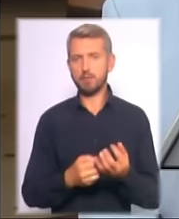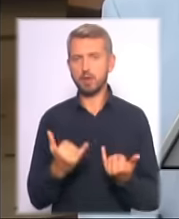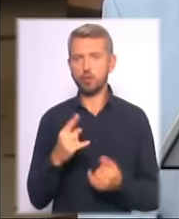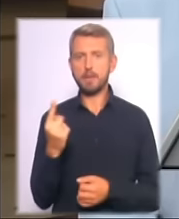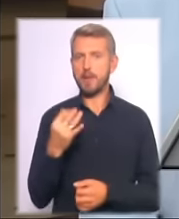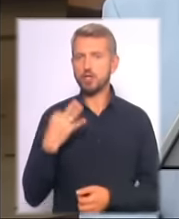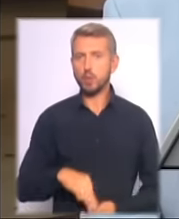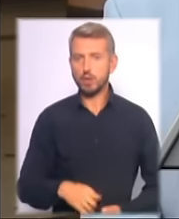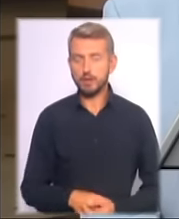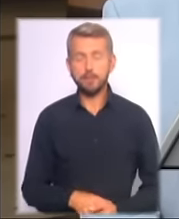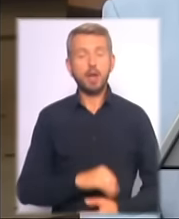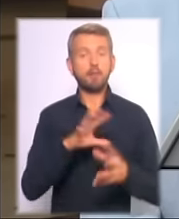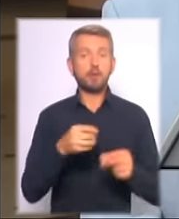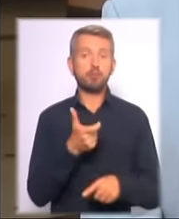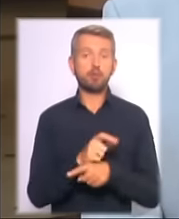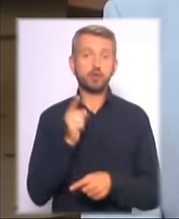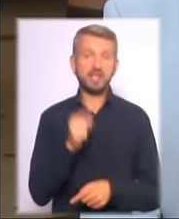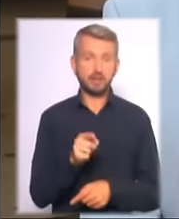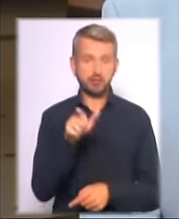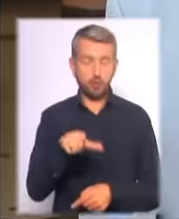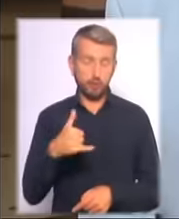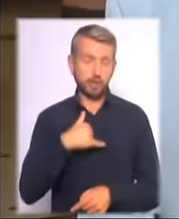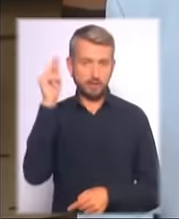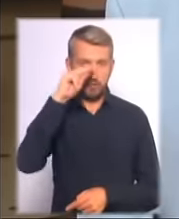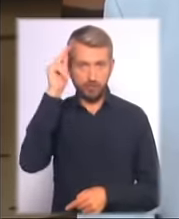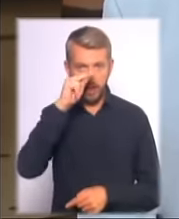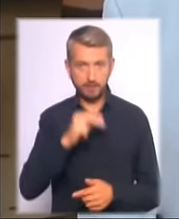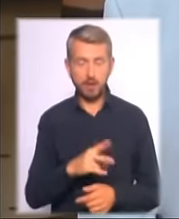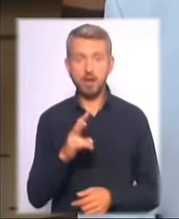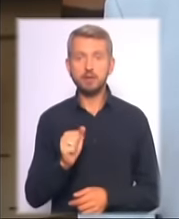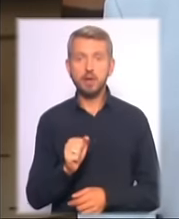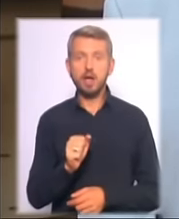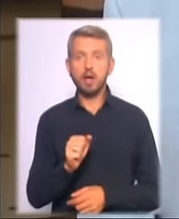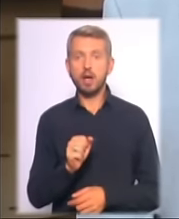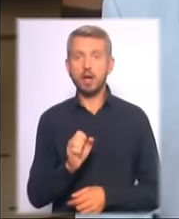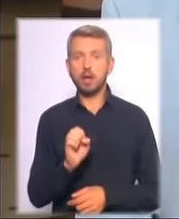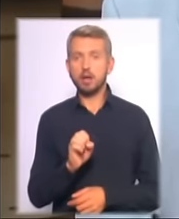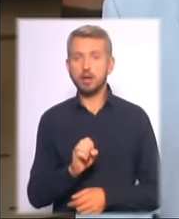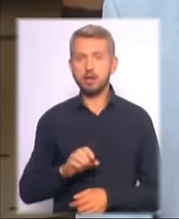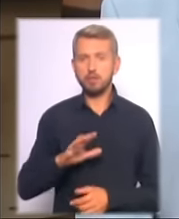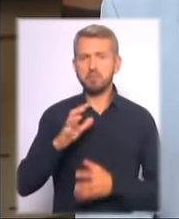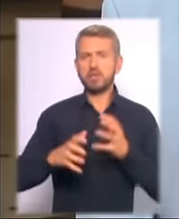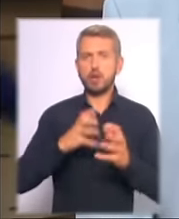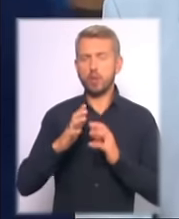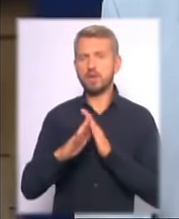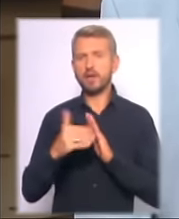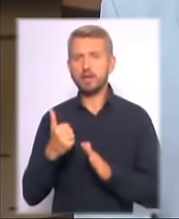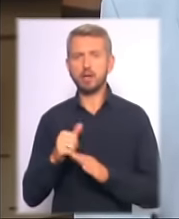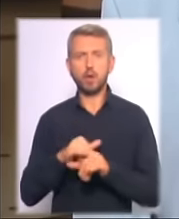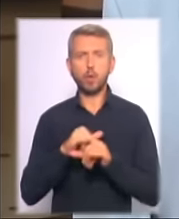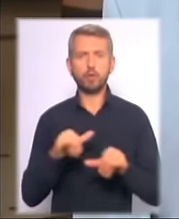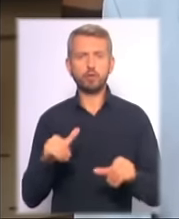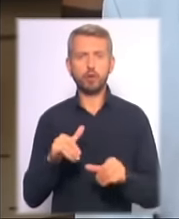перший курс. А в цілому більше тисячі чоловік в нас навчається. На континентальні міжнародні виклики і розвиток транснаціональної